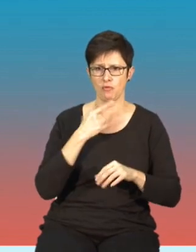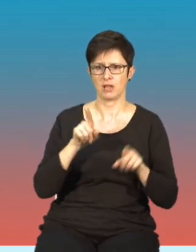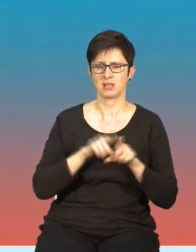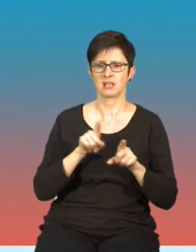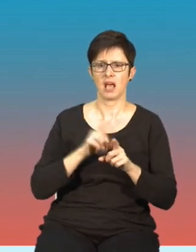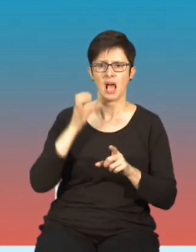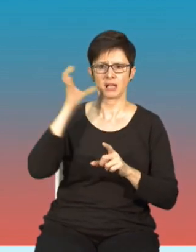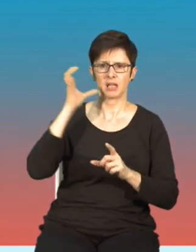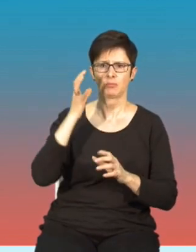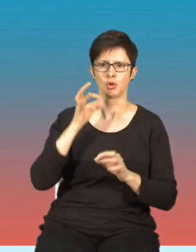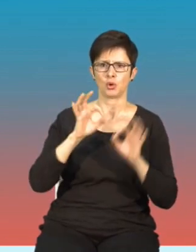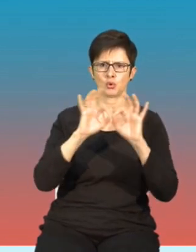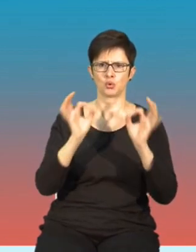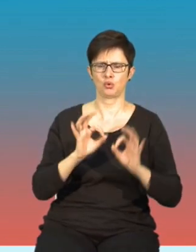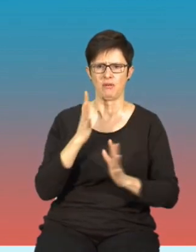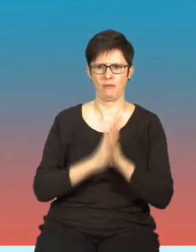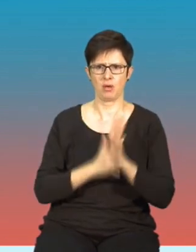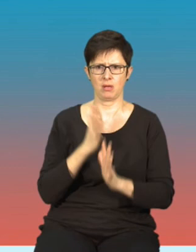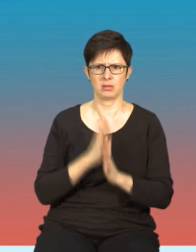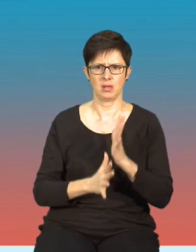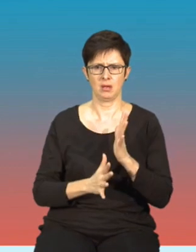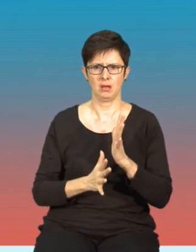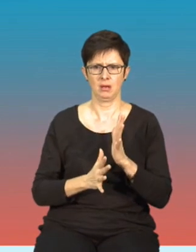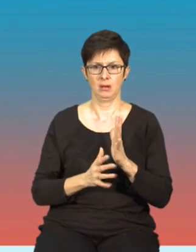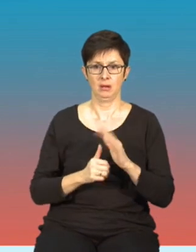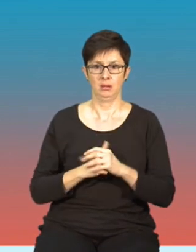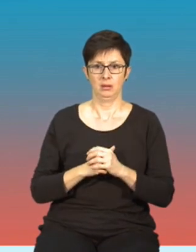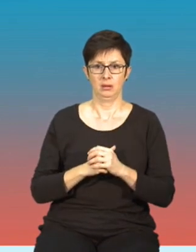Sztuki Wojennej, z której to do Państwa